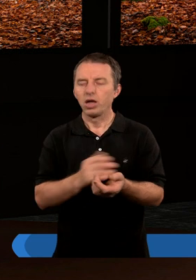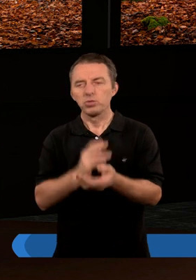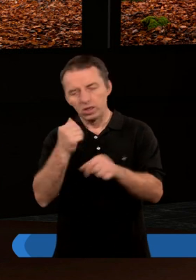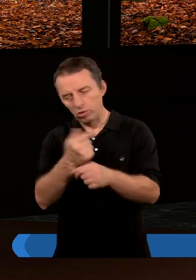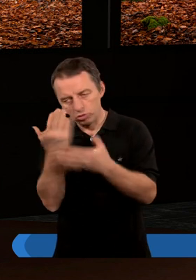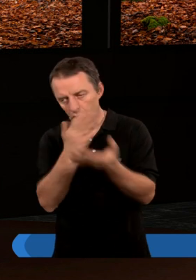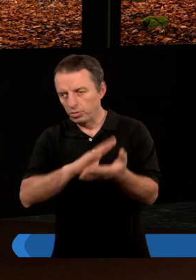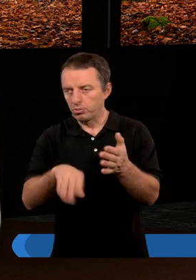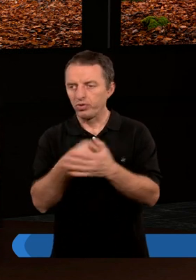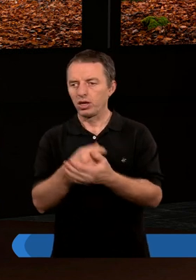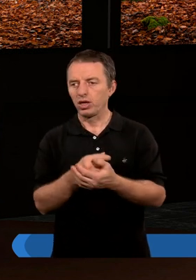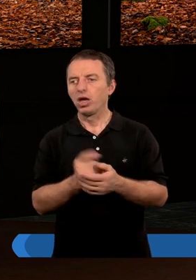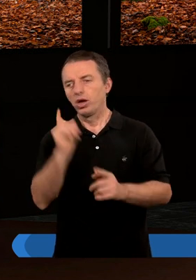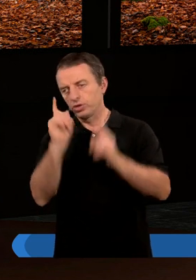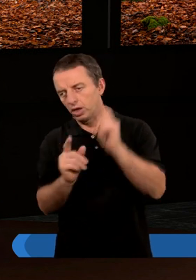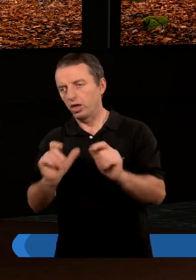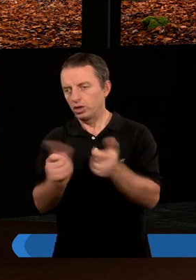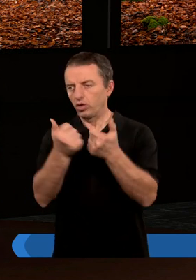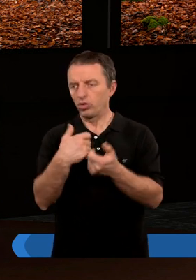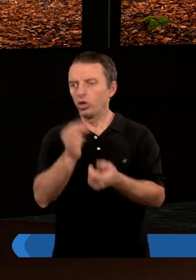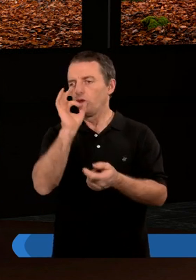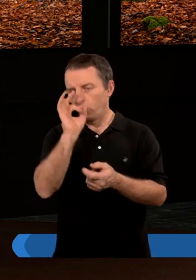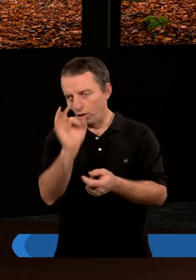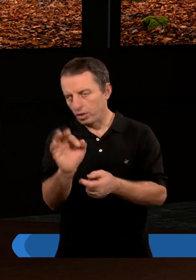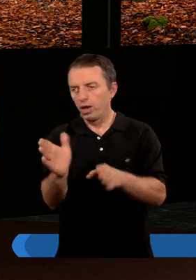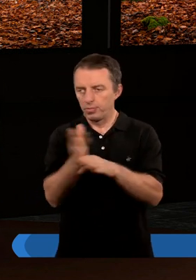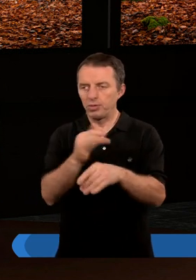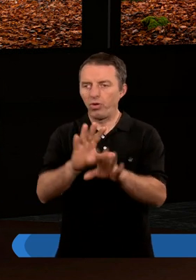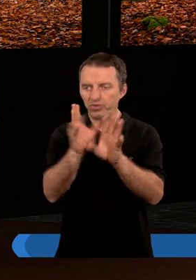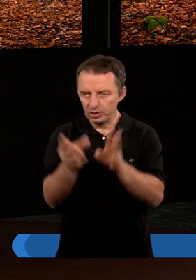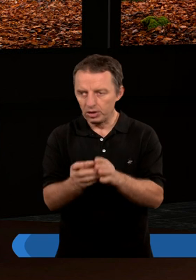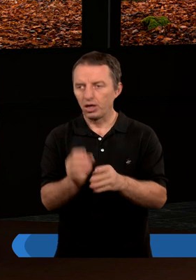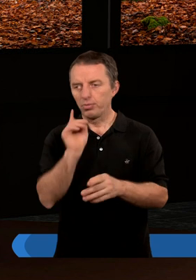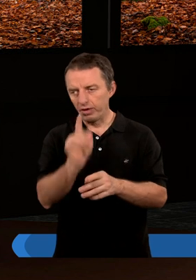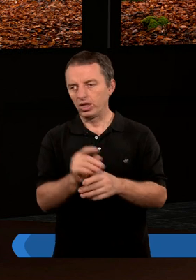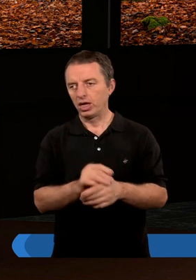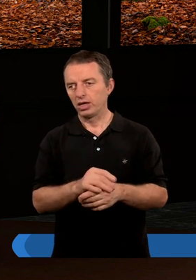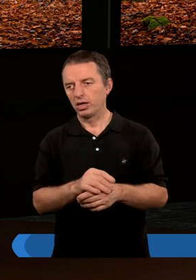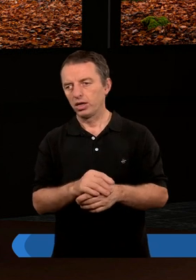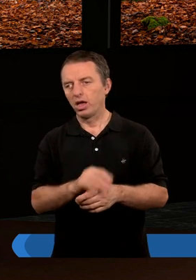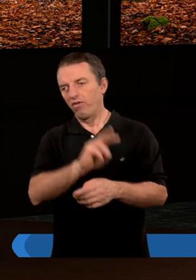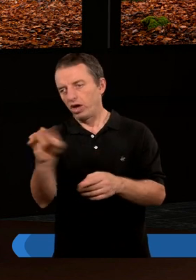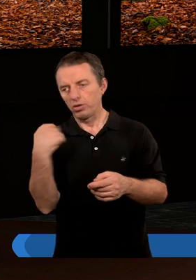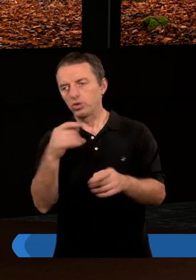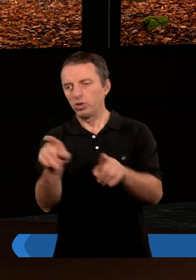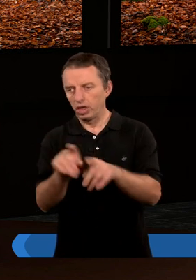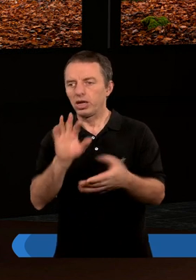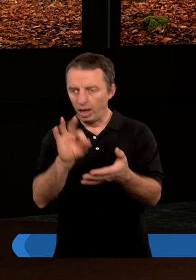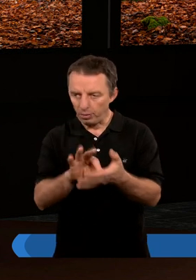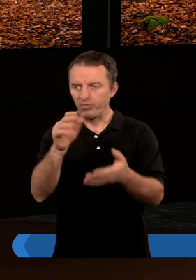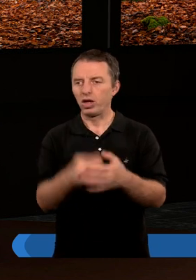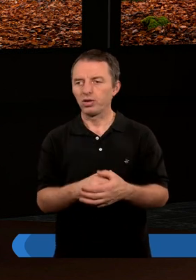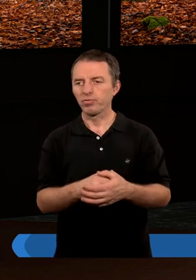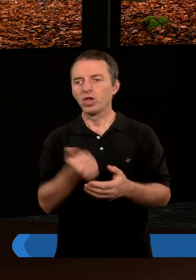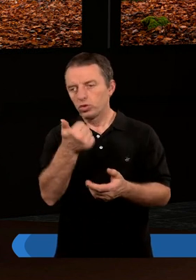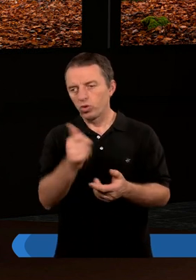przedstawia to Pismo Święte, no to czasem zdarzyło się zrobić coś dobrego mimo wszystko, prawda? I w waszym życiu też na pewno.